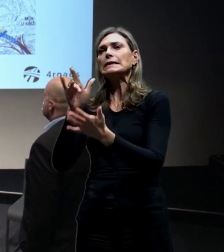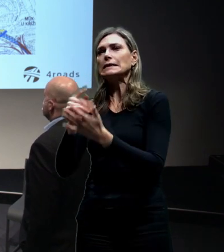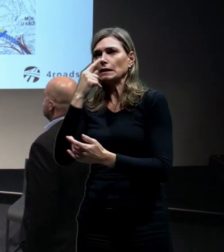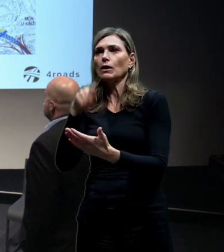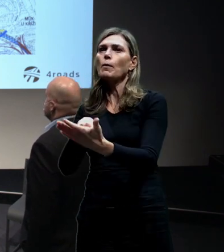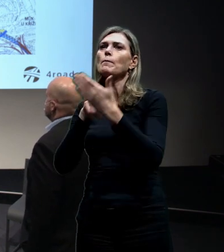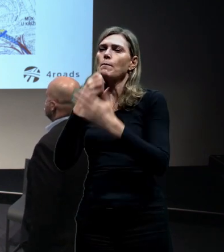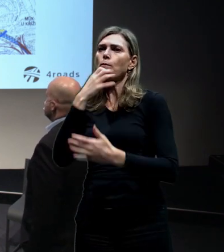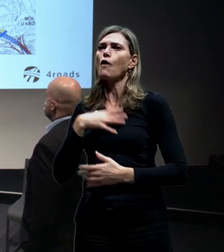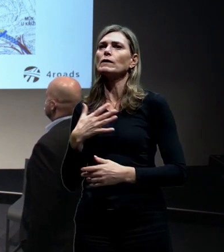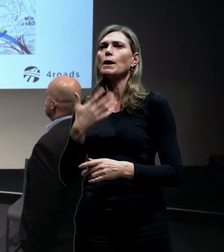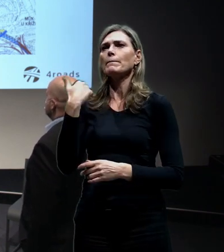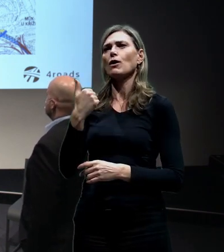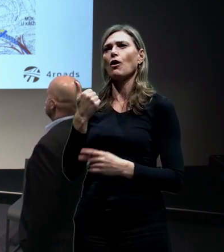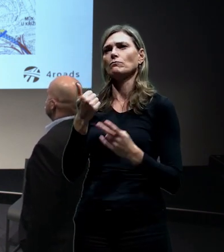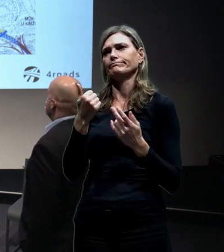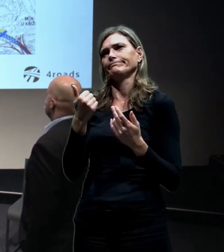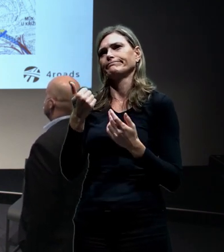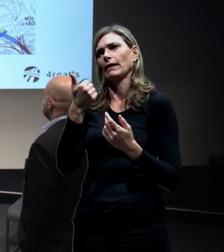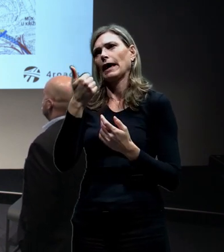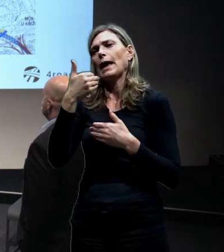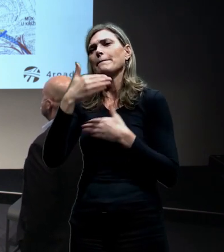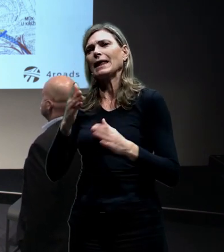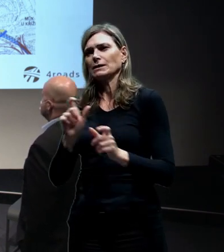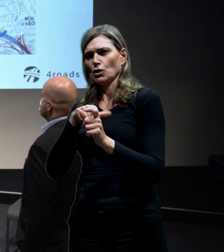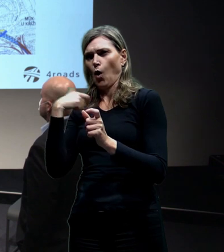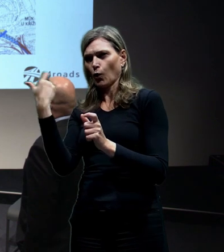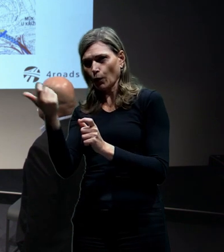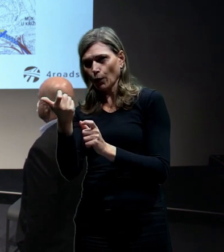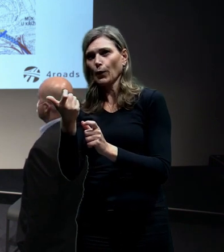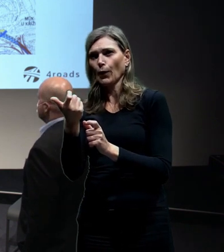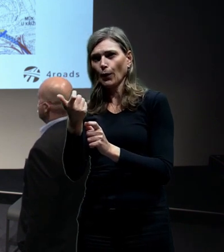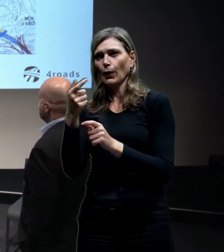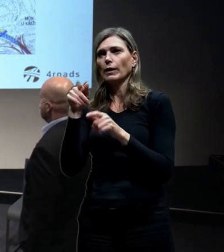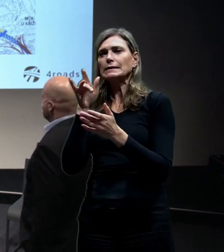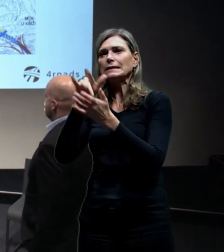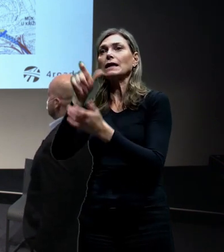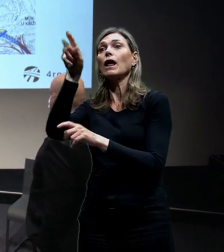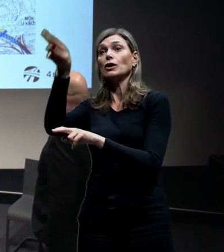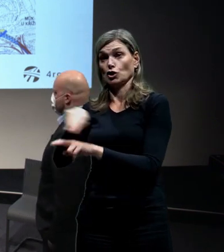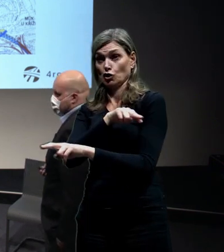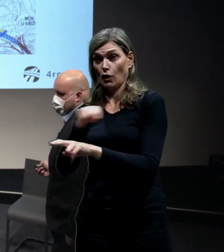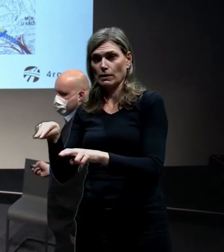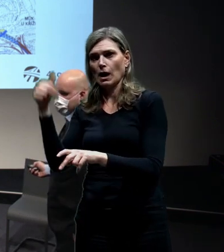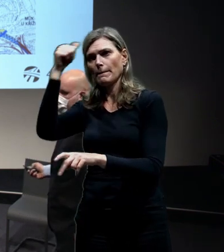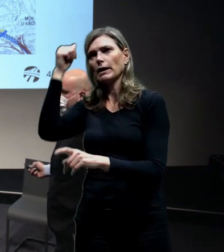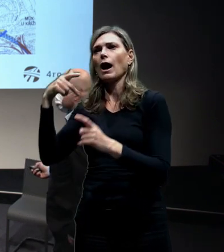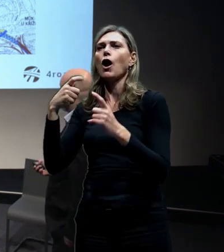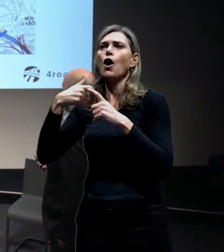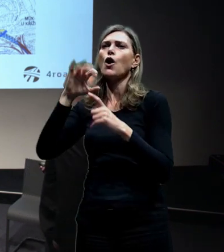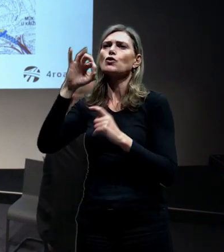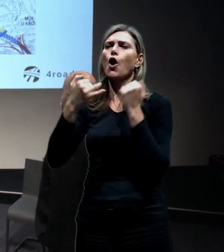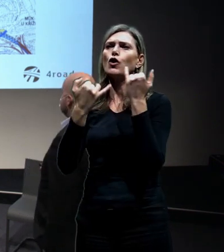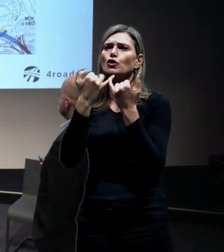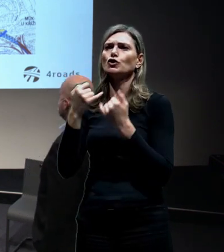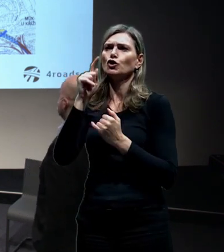nepřenese ten stávající stav toho městského okruhu s tím, že by se třeba tato křižovatka, tady je nazvána košinka, jinde ji říkáme